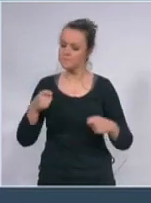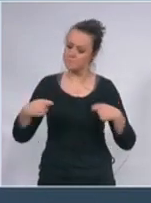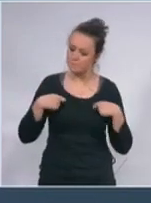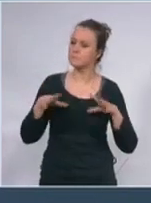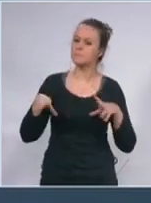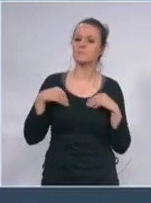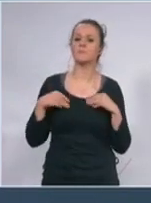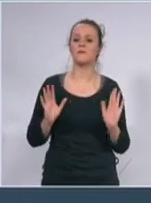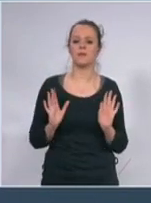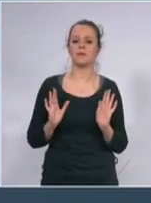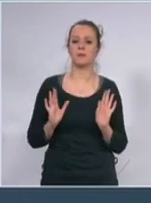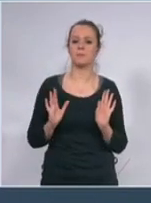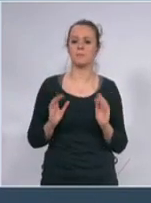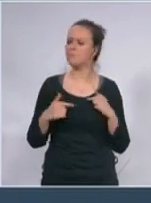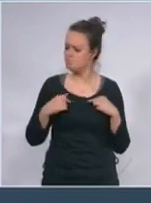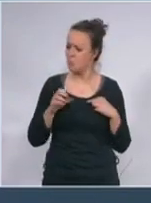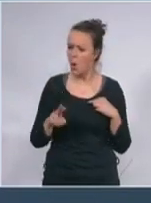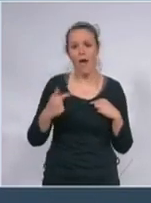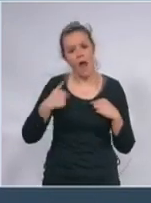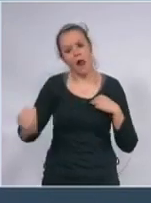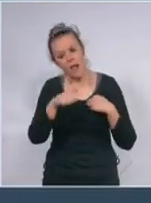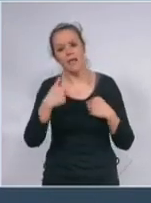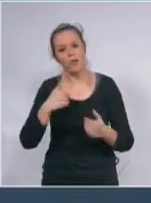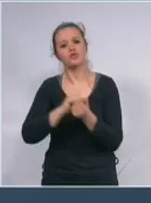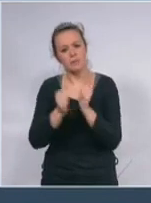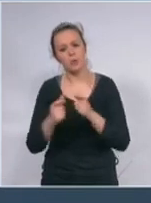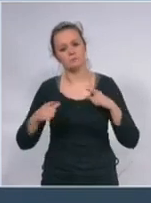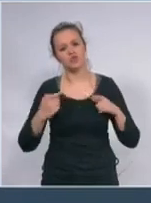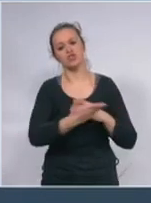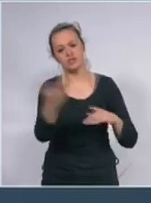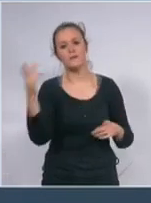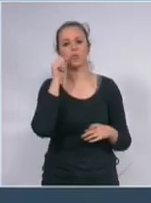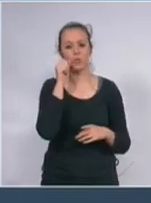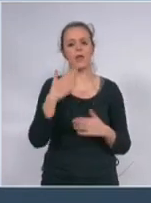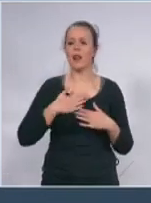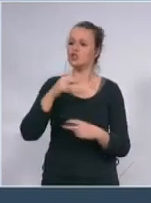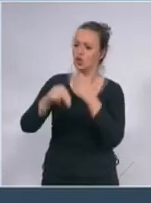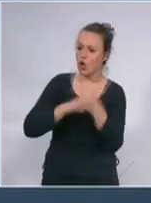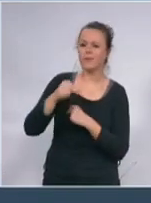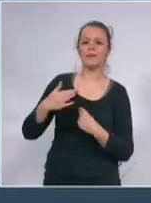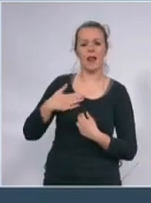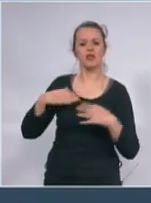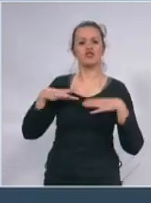ali ću zato da se borim za živote ljudi da se borim za živote naših roditelja da se borim za živote naših penzionera